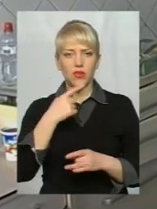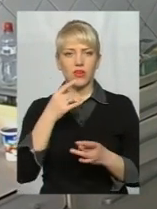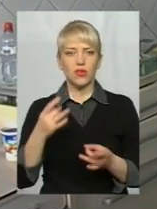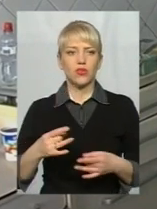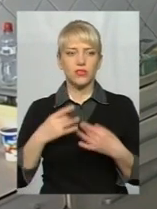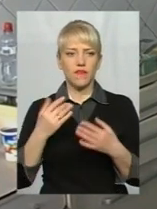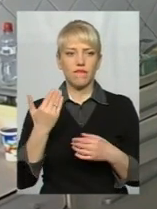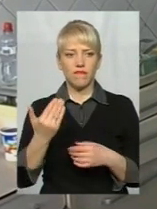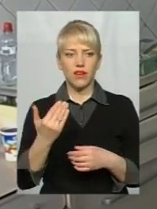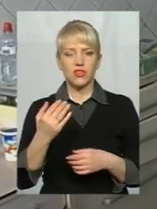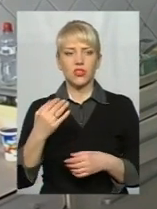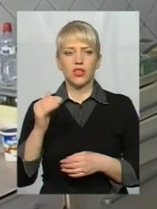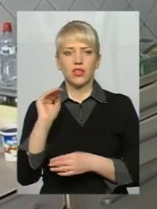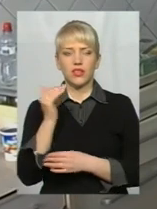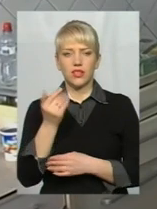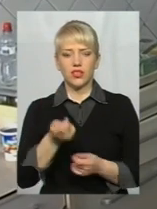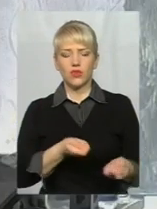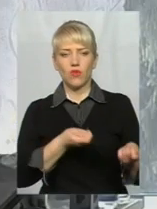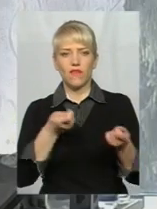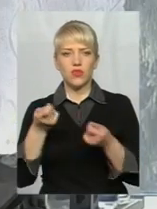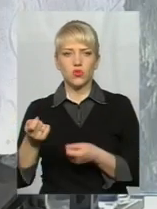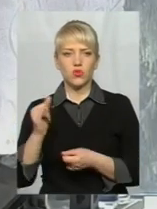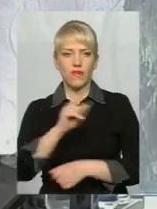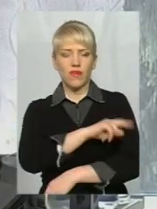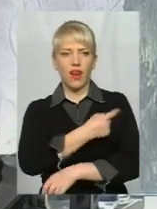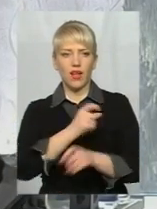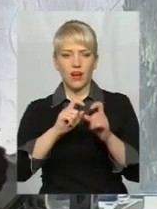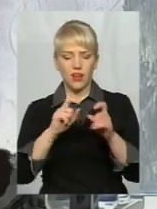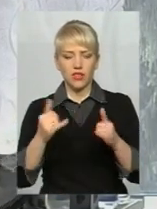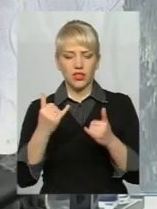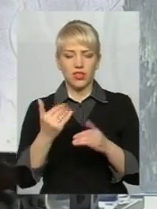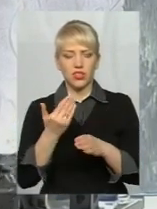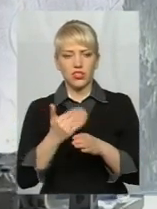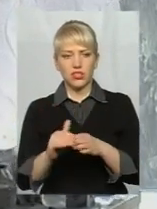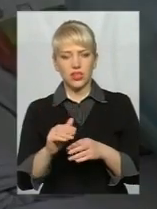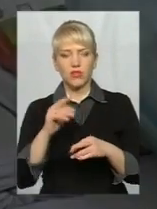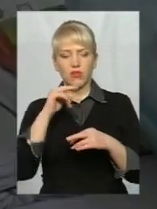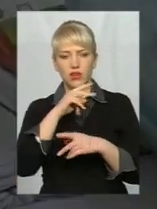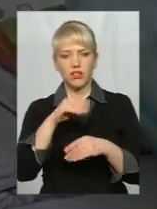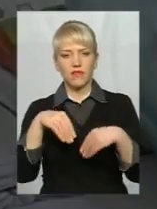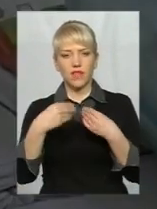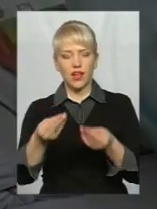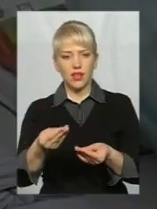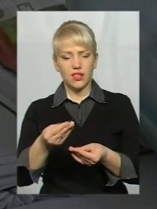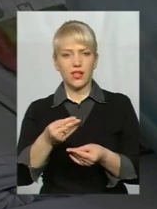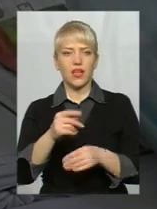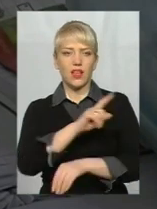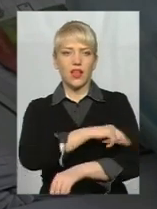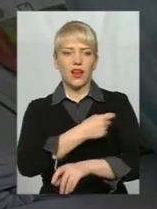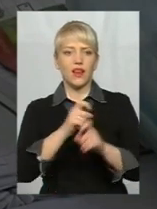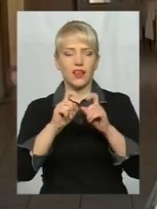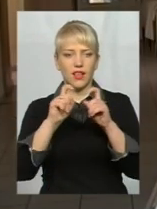вашу дитину везуть в лікарню. Нині частину ліків дає лікарня. Частину батькам доводиться купувати за власний кошт.